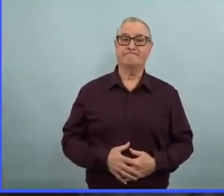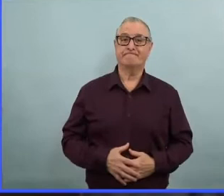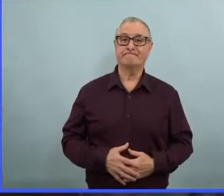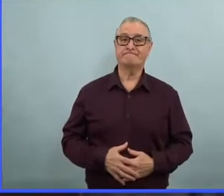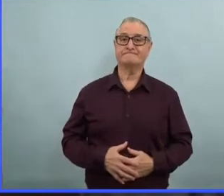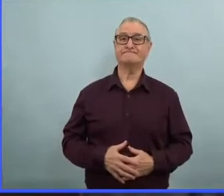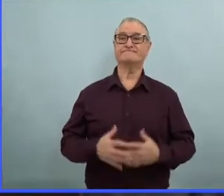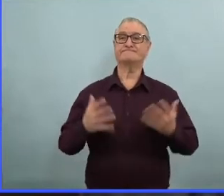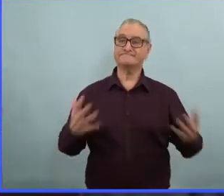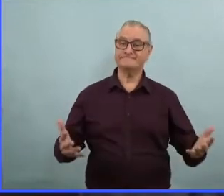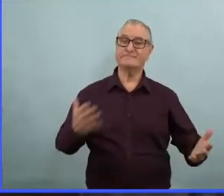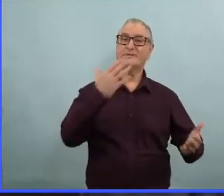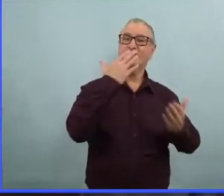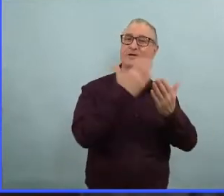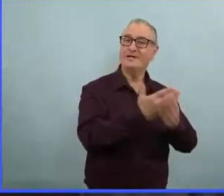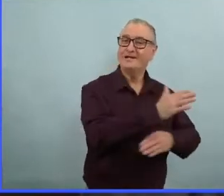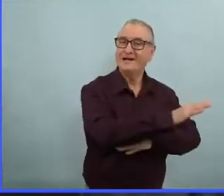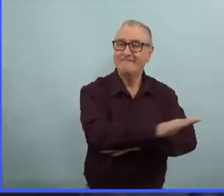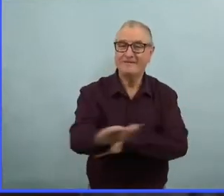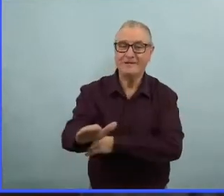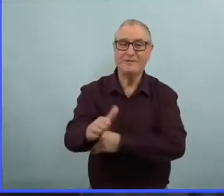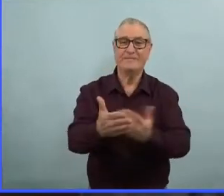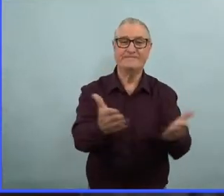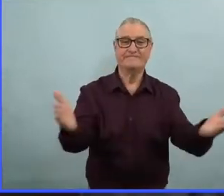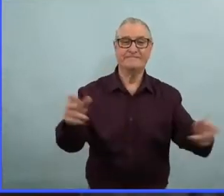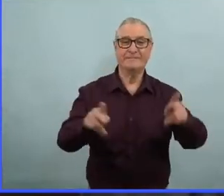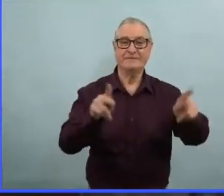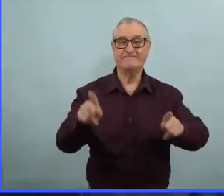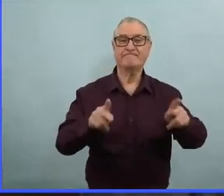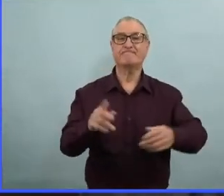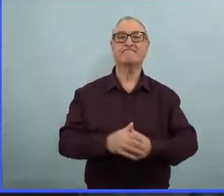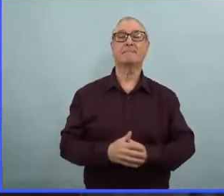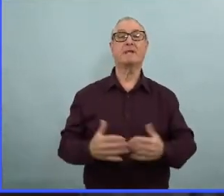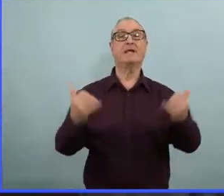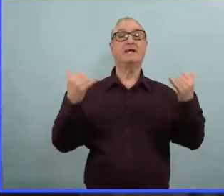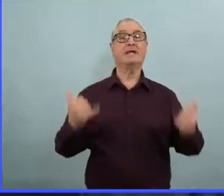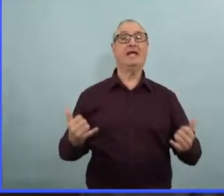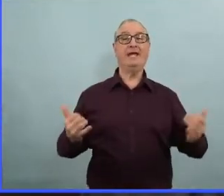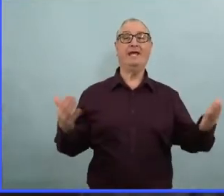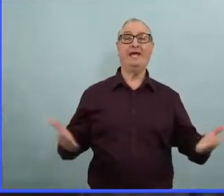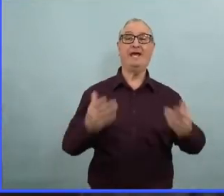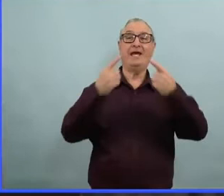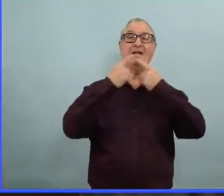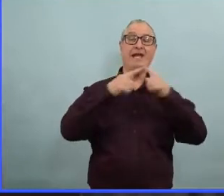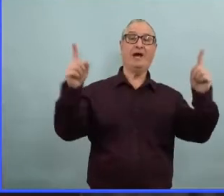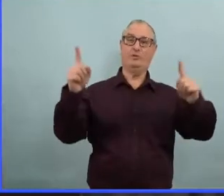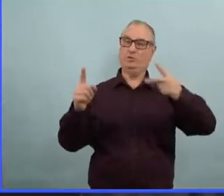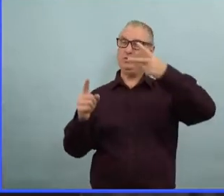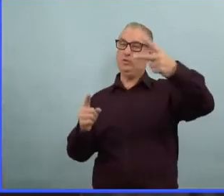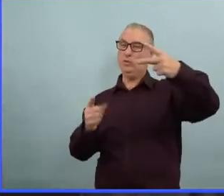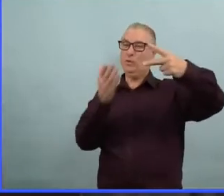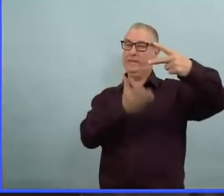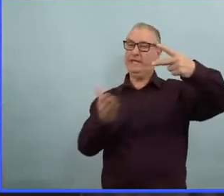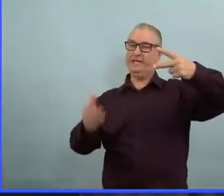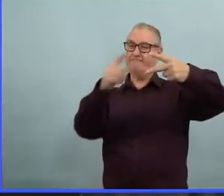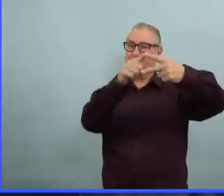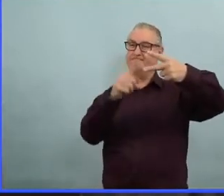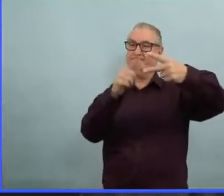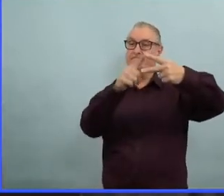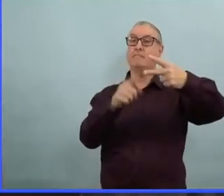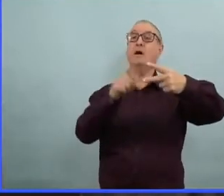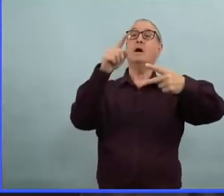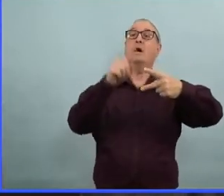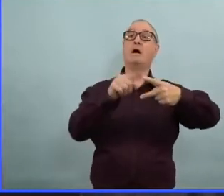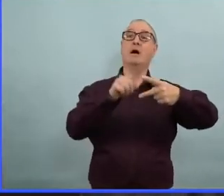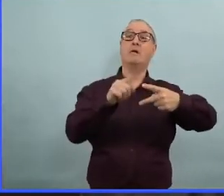Bonjour tout le monde, aujourd'hui nous sommes ici pour annoncer deux choses. Tout d'abord, l'assouplissement de certaines des